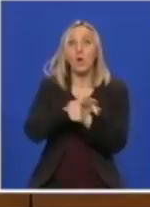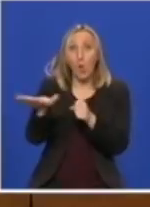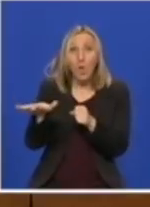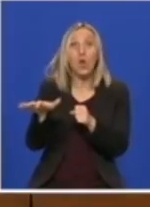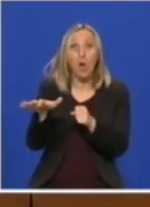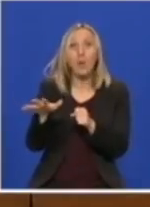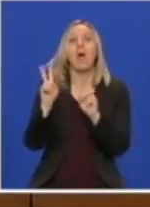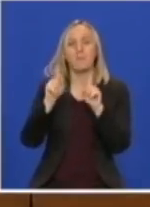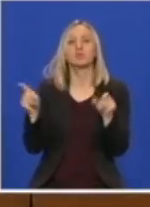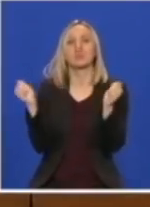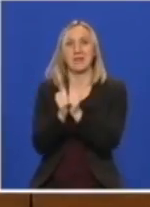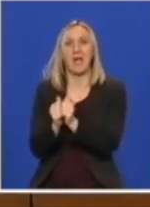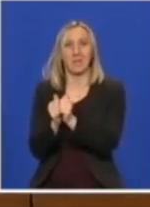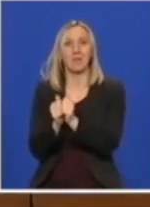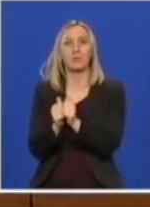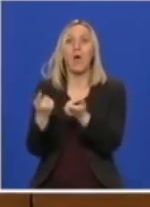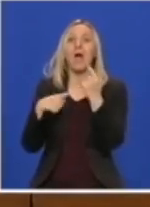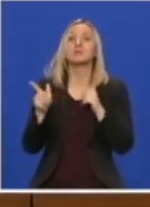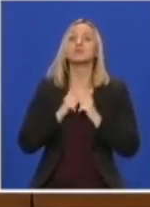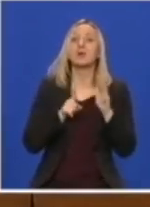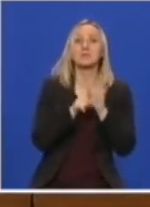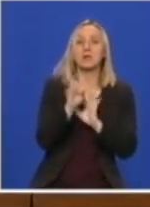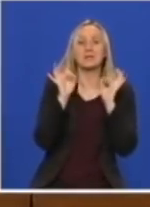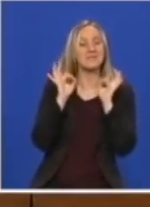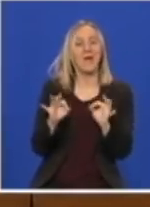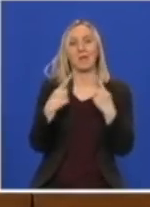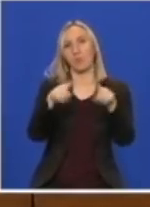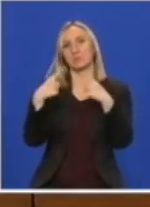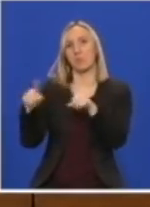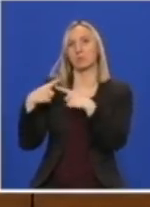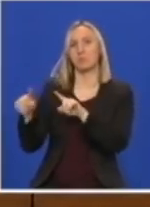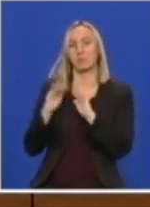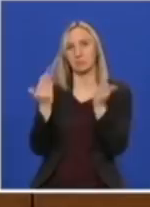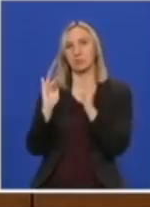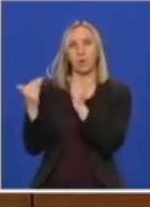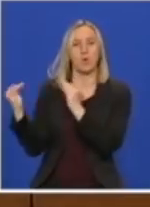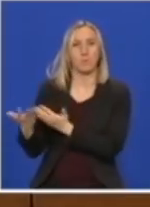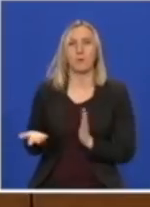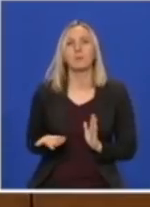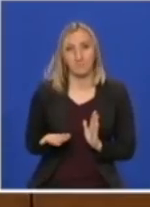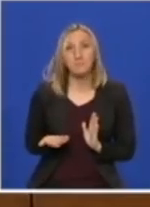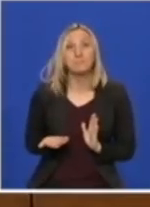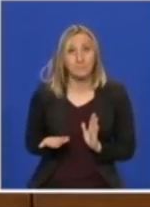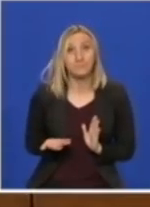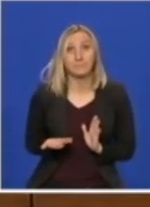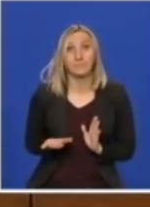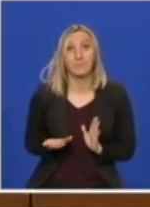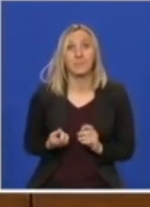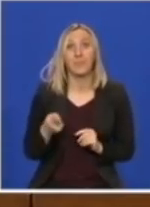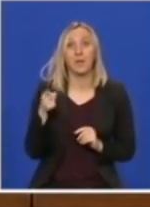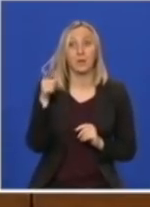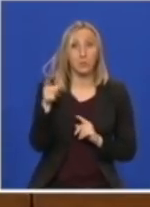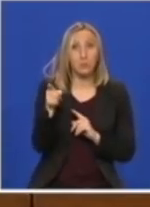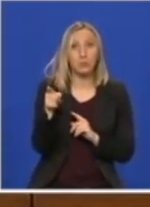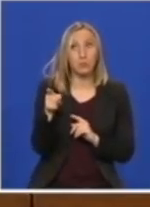dok se čeka neki rezultat, svako zasebnu sobu. To je zahtjev koji je trenutno nama